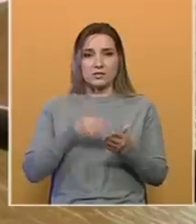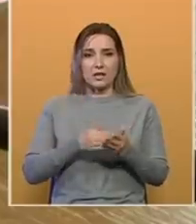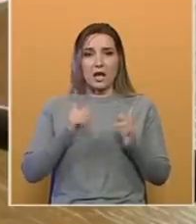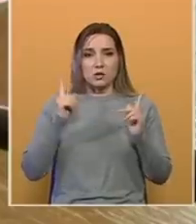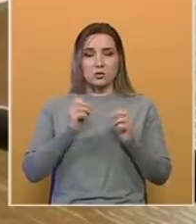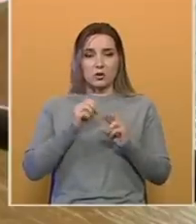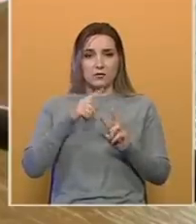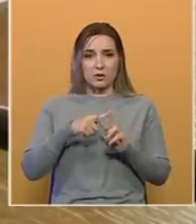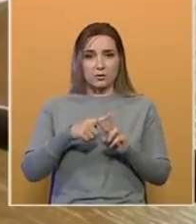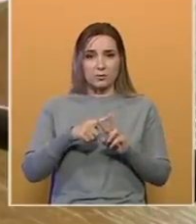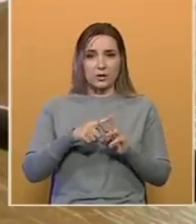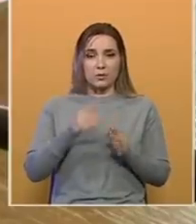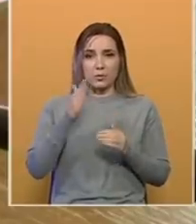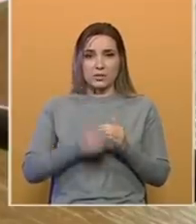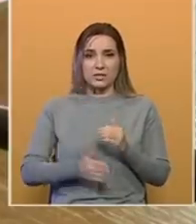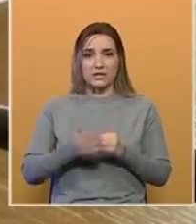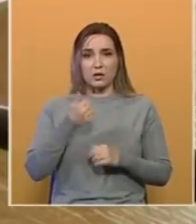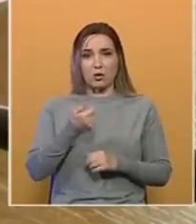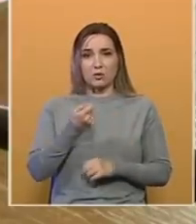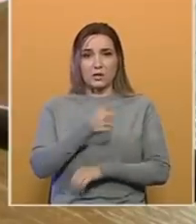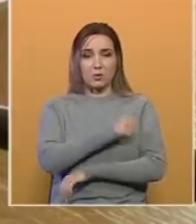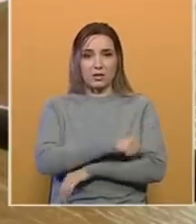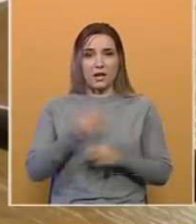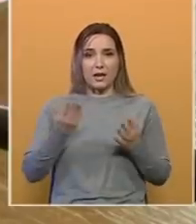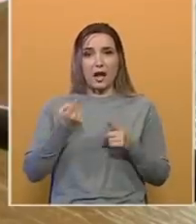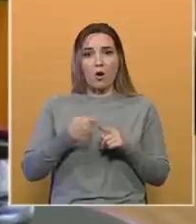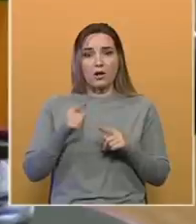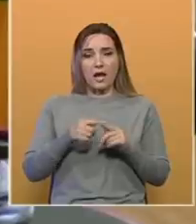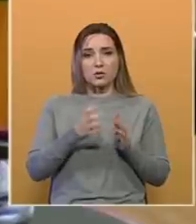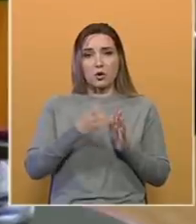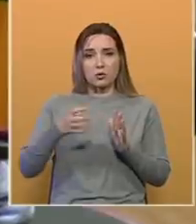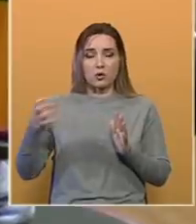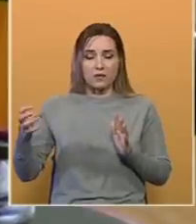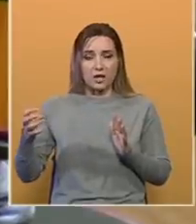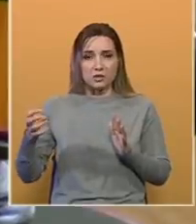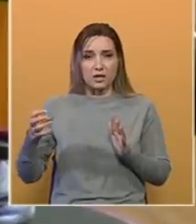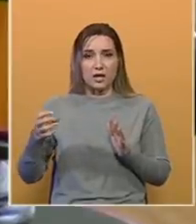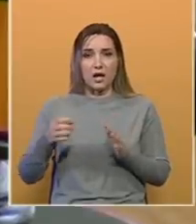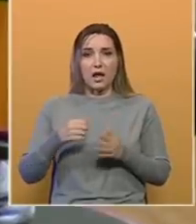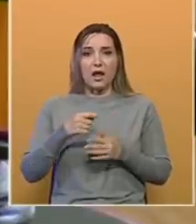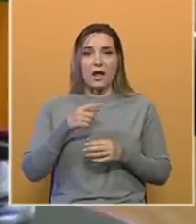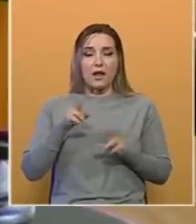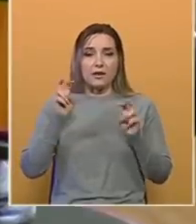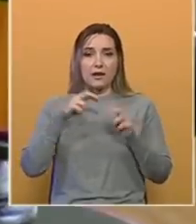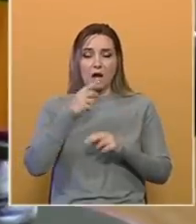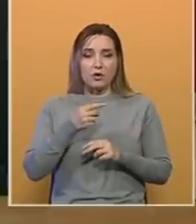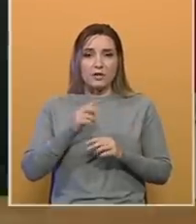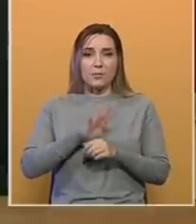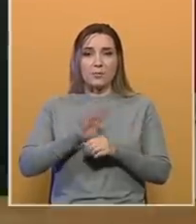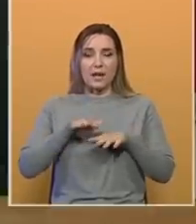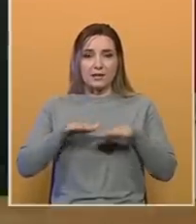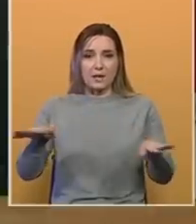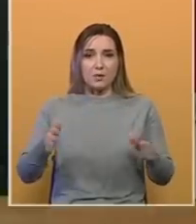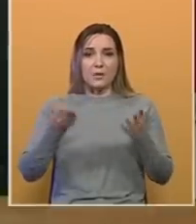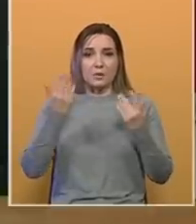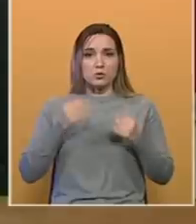Sudovi u Bosni i Hercegovini u posljednjih godinu i po dana kao razlog odugovlačenja imovinsko-pravnih sporova navode pandemiju, međutim,